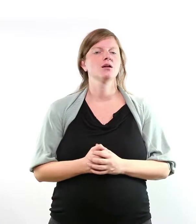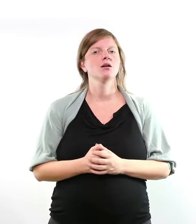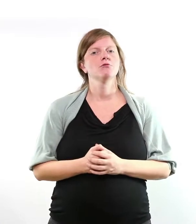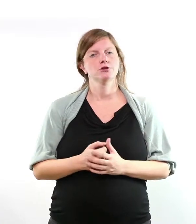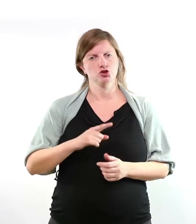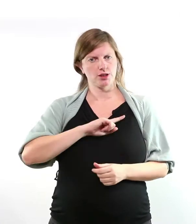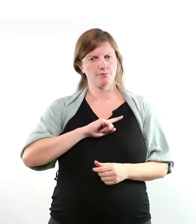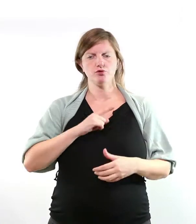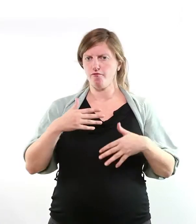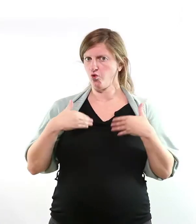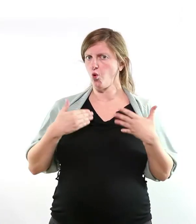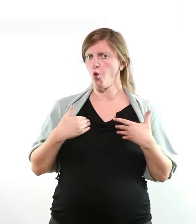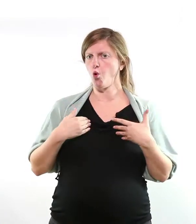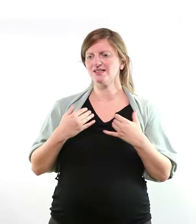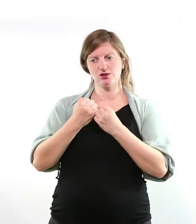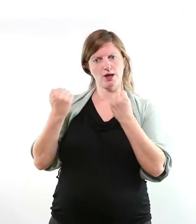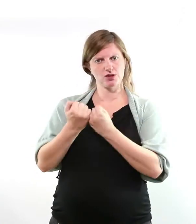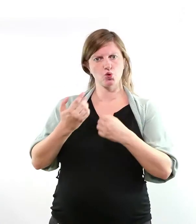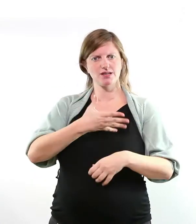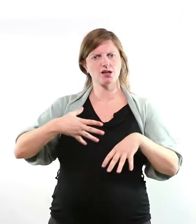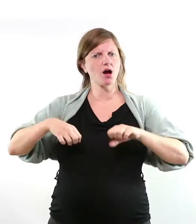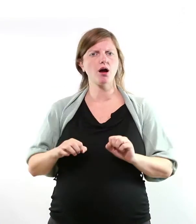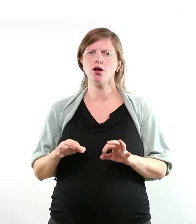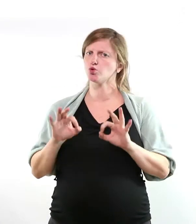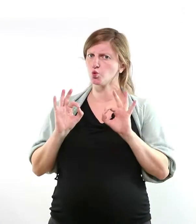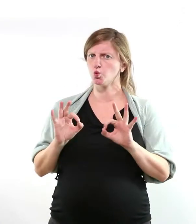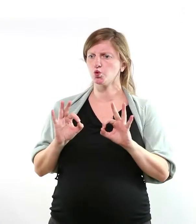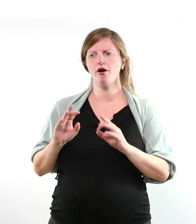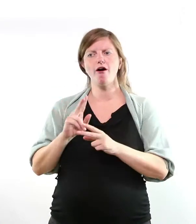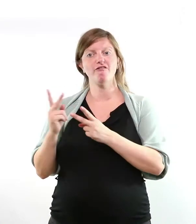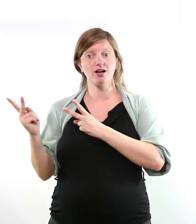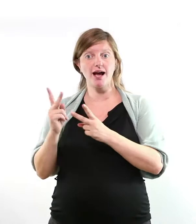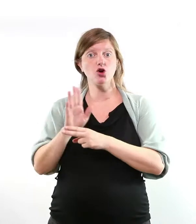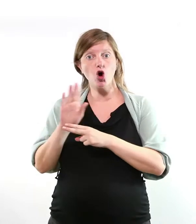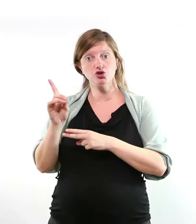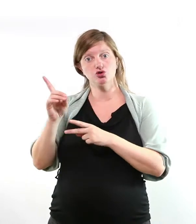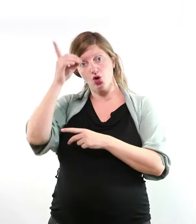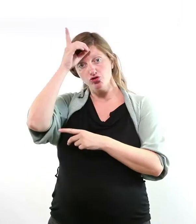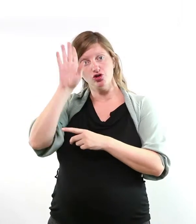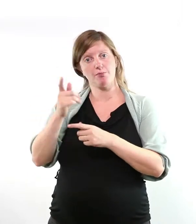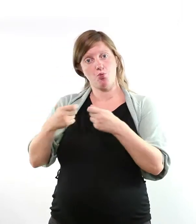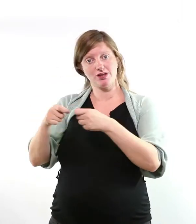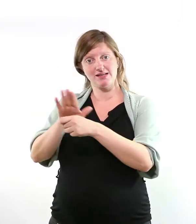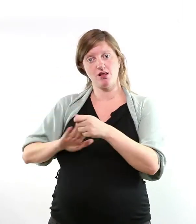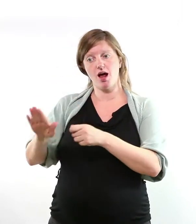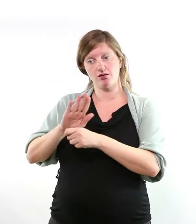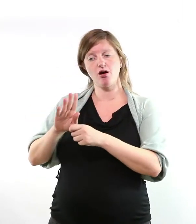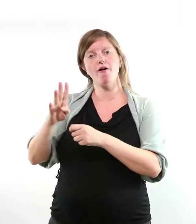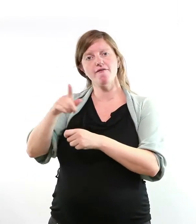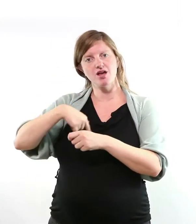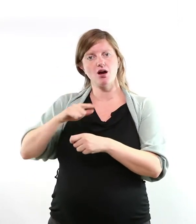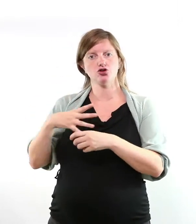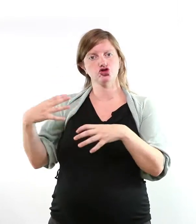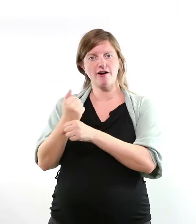Ich bin erstmal froh darüber, dass wir eine gute Situation haben. Wir sind besser als der ostdeutsche Durchschnitt,